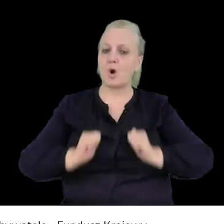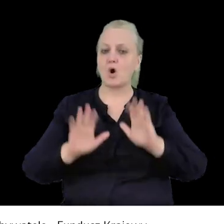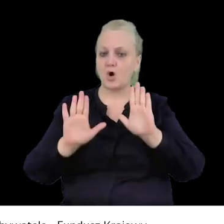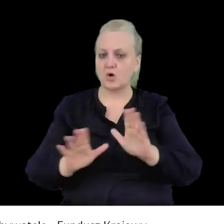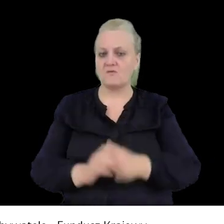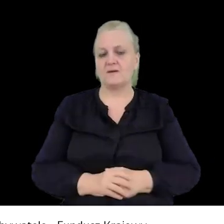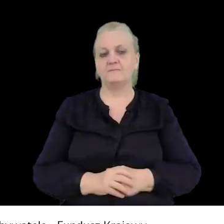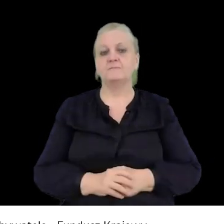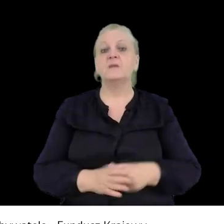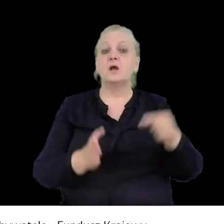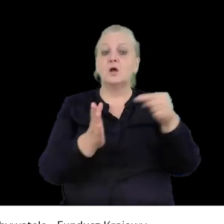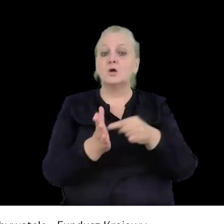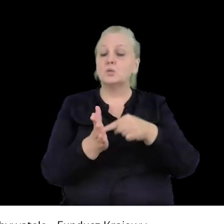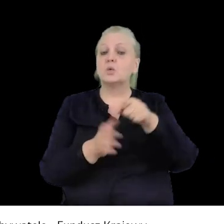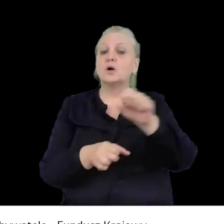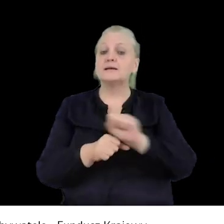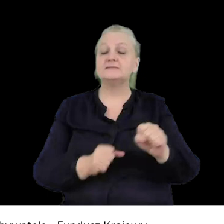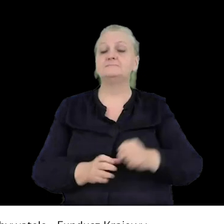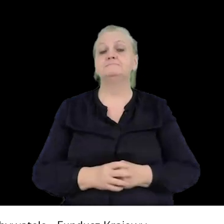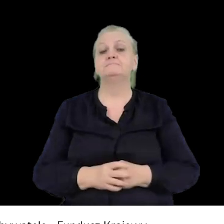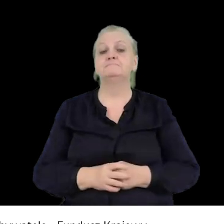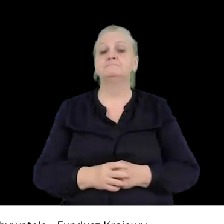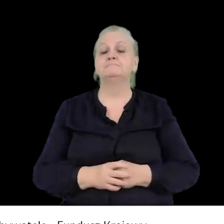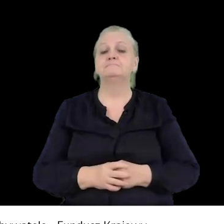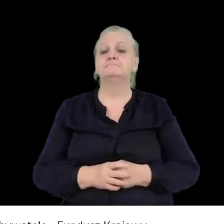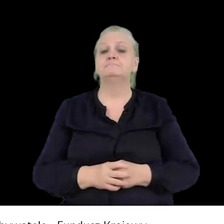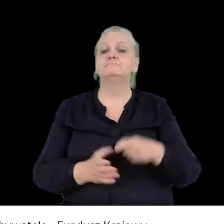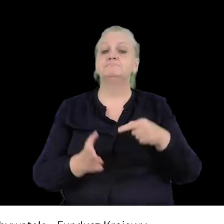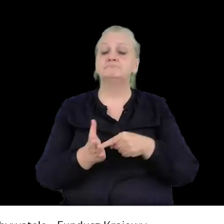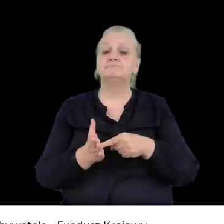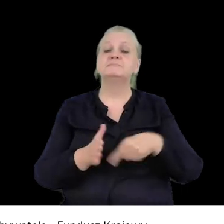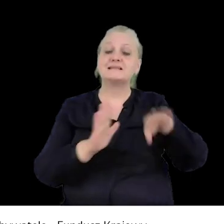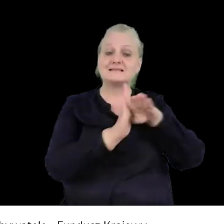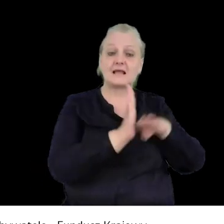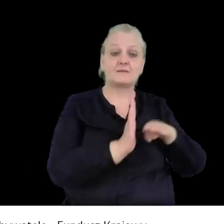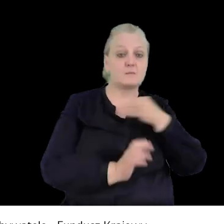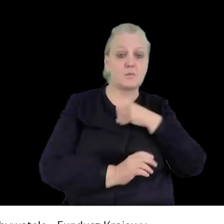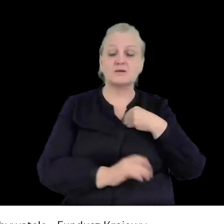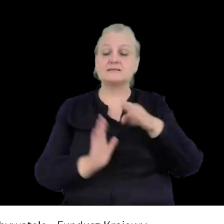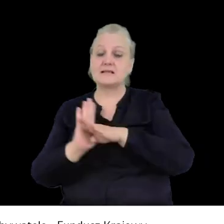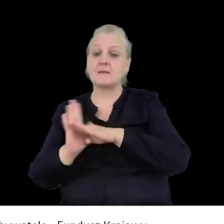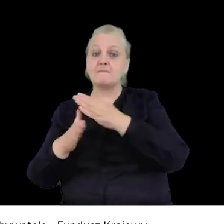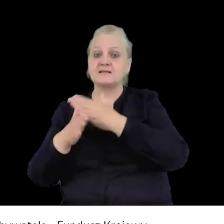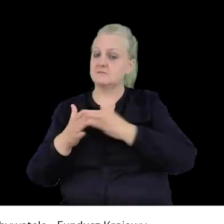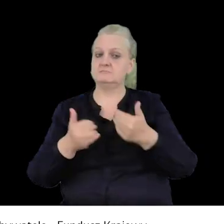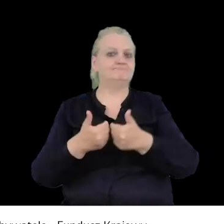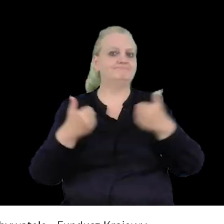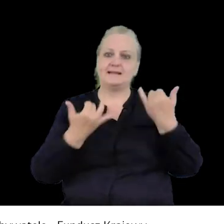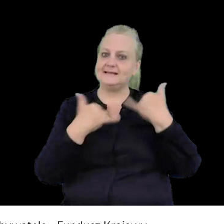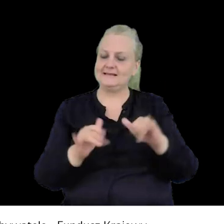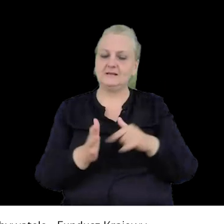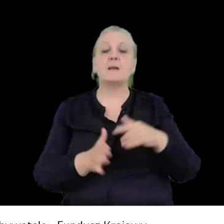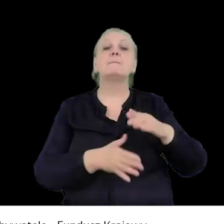I tutaj jest rozbieg pomiędzy standardami polskimi i międzynarodowymi, bo według standardów